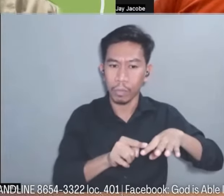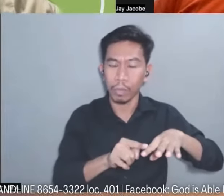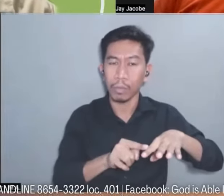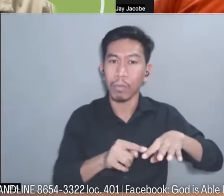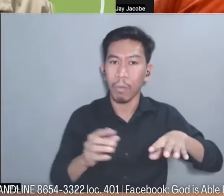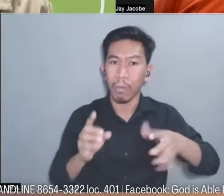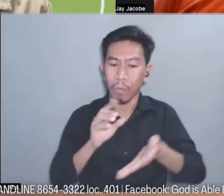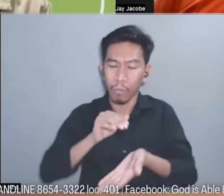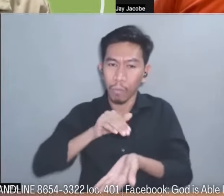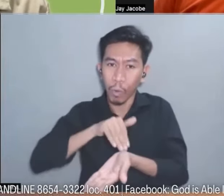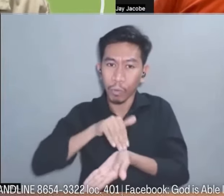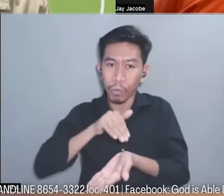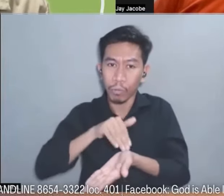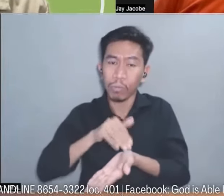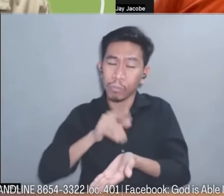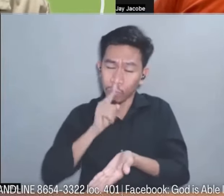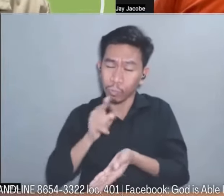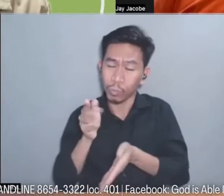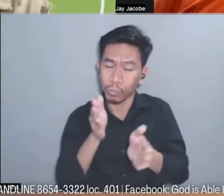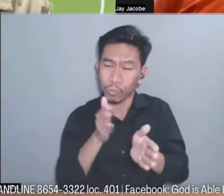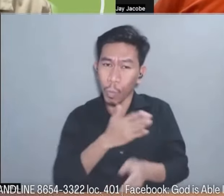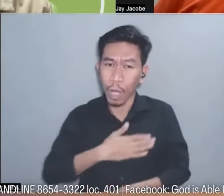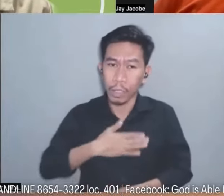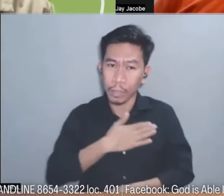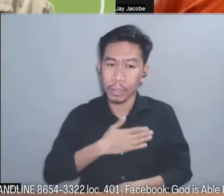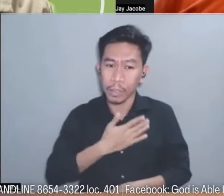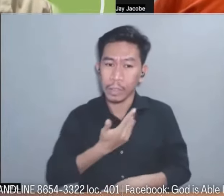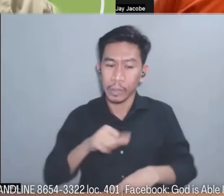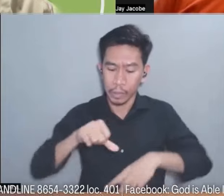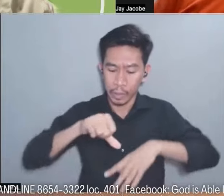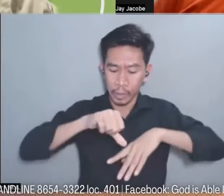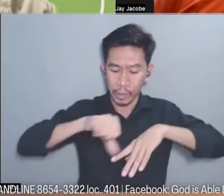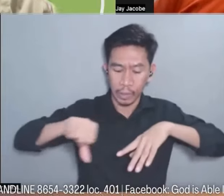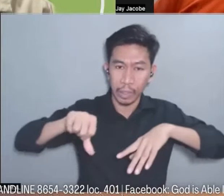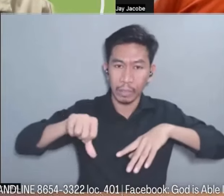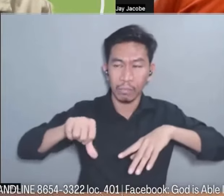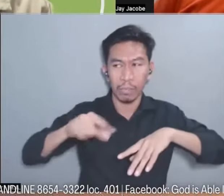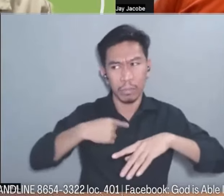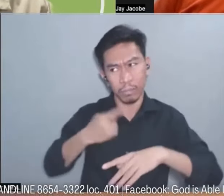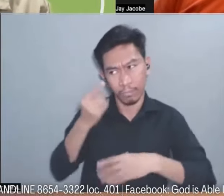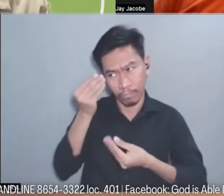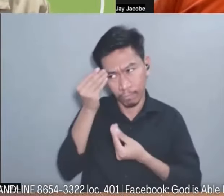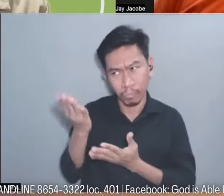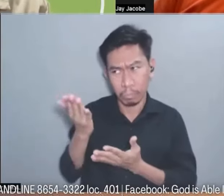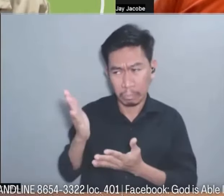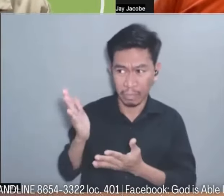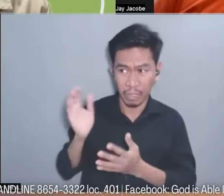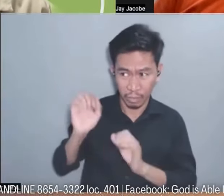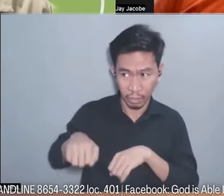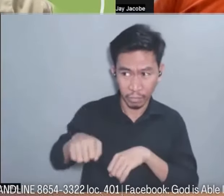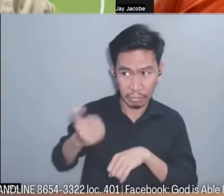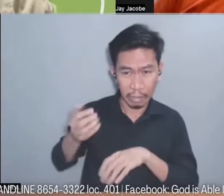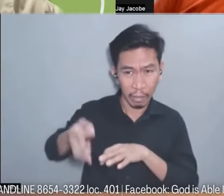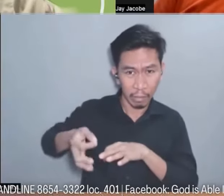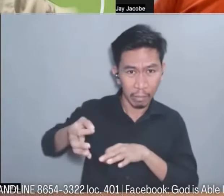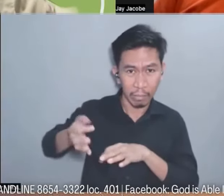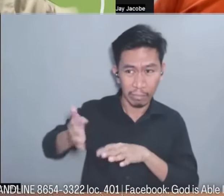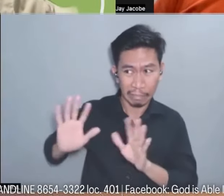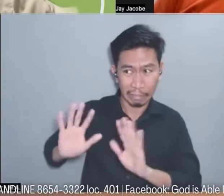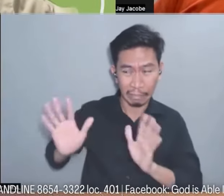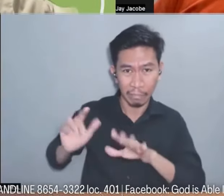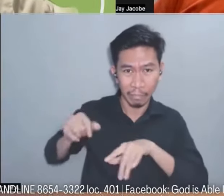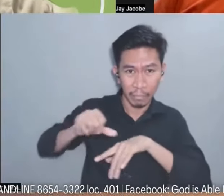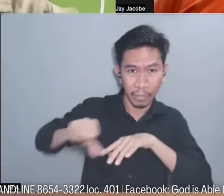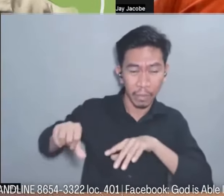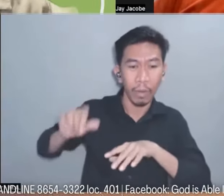it but sinabi ko, napaka pwedeng hindi operahan. So sige, tingnan natin. Hanggang sa pinilit niyang i-pwesto